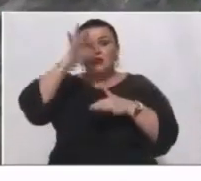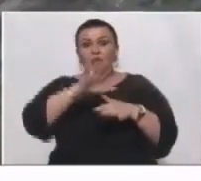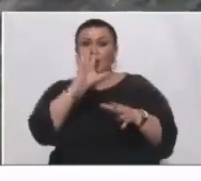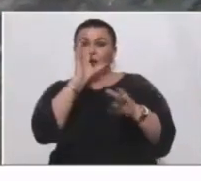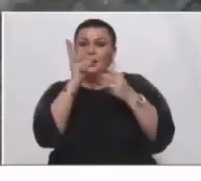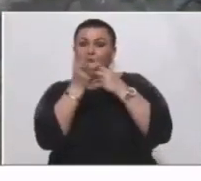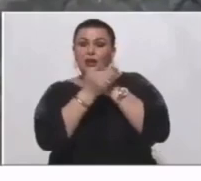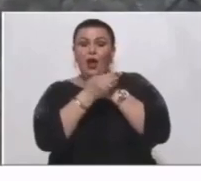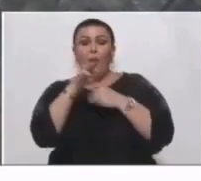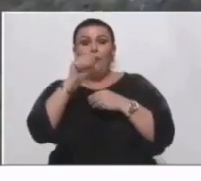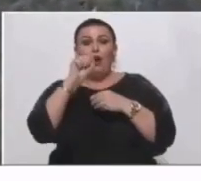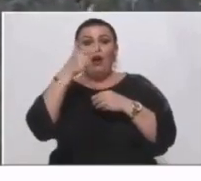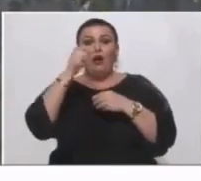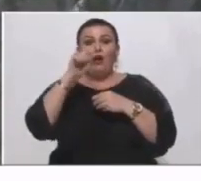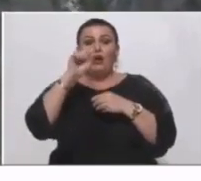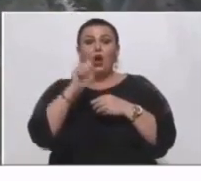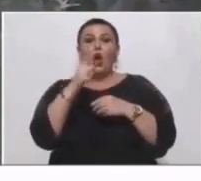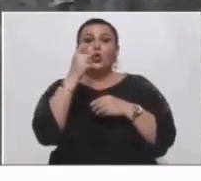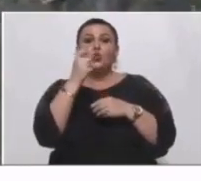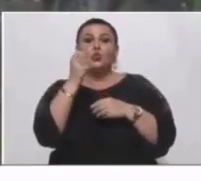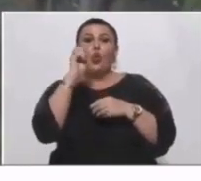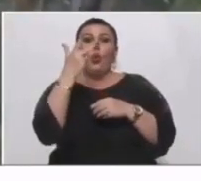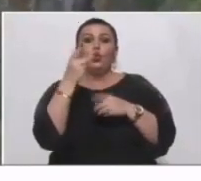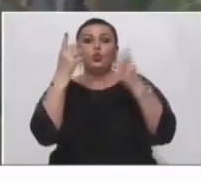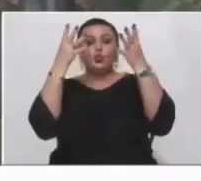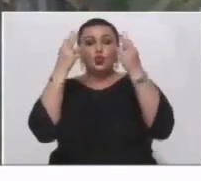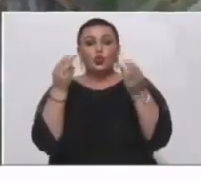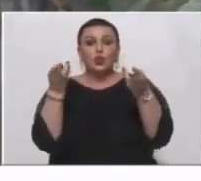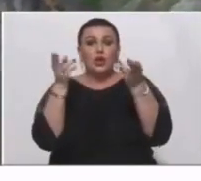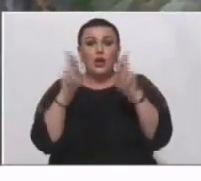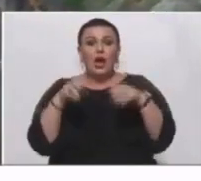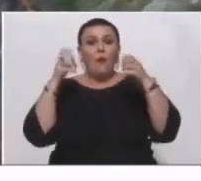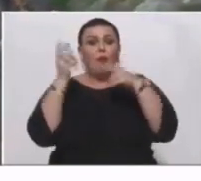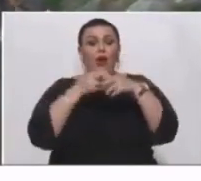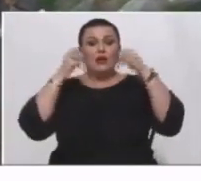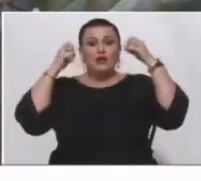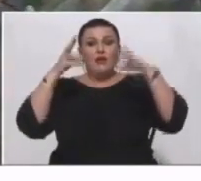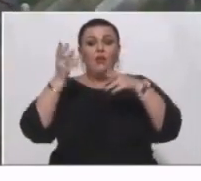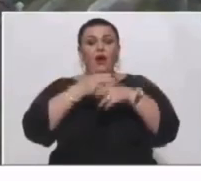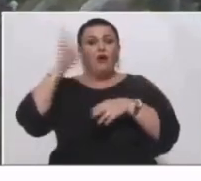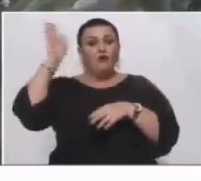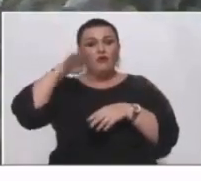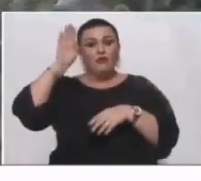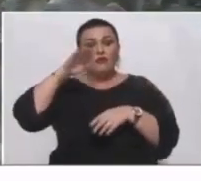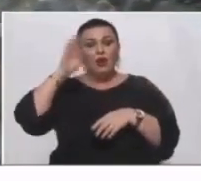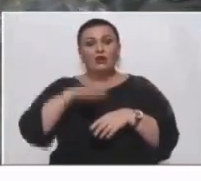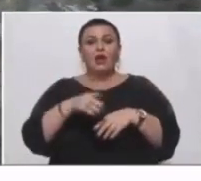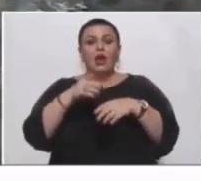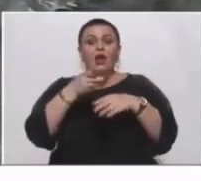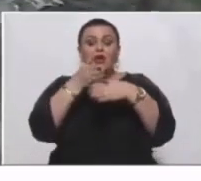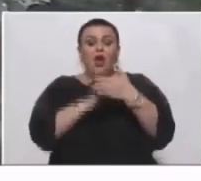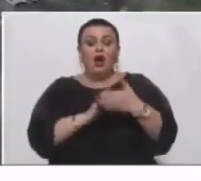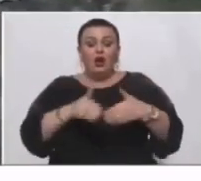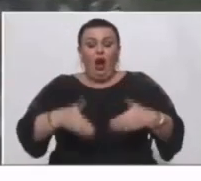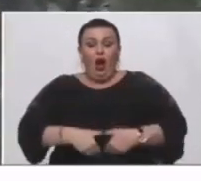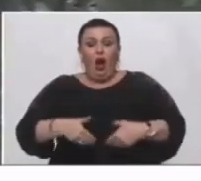Mağaralara yollandılar. Mağaralarda düz 113 gün qaldılar. Təsəvvür edin. İşıqsız, susuz, yarı ac, yarı